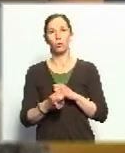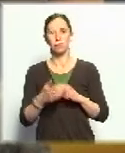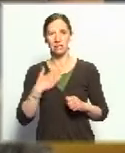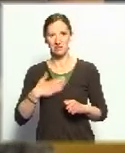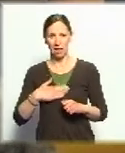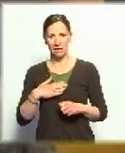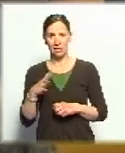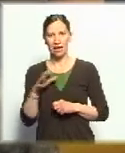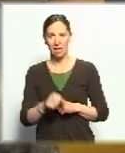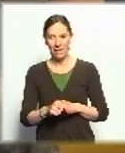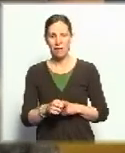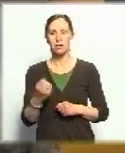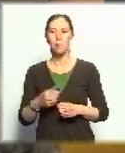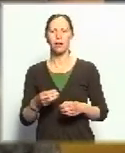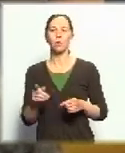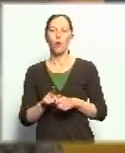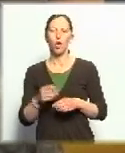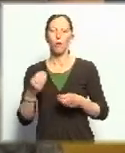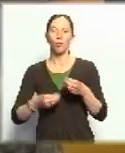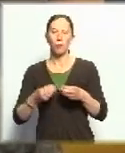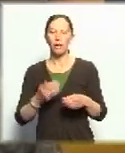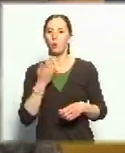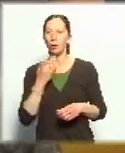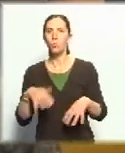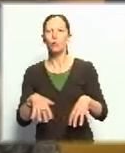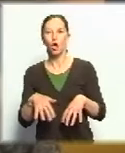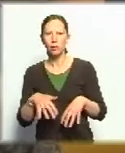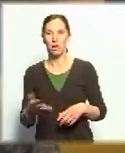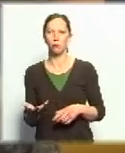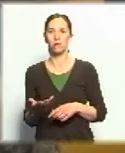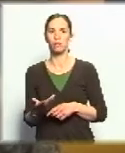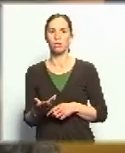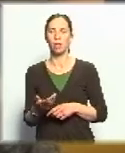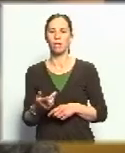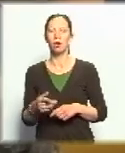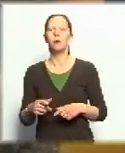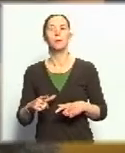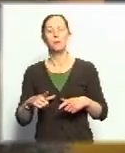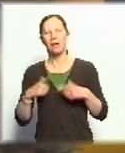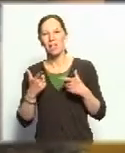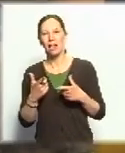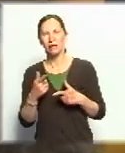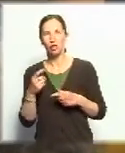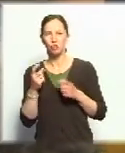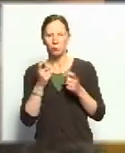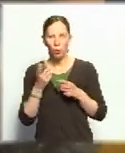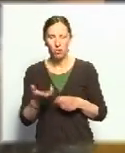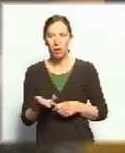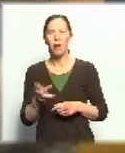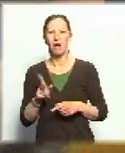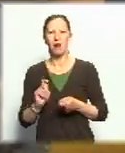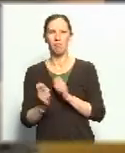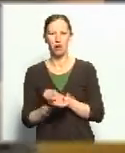súlyú problémák feszítik mindennapjaikat, mint a munkanélküliség, a mindennapi megélhetési gondok, amelyeken változtatni kell.